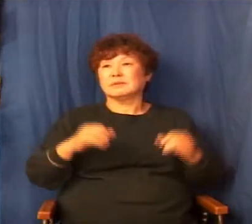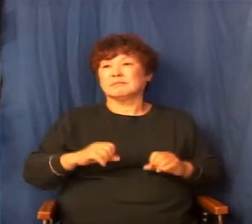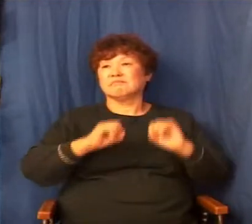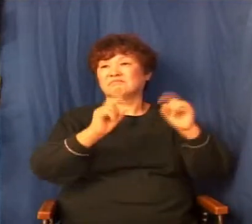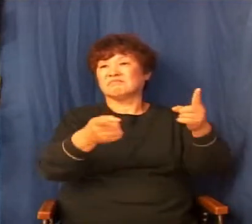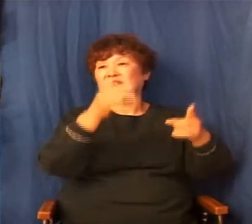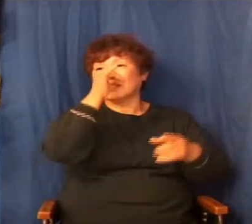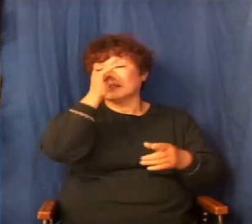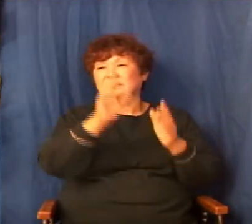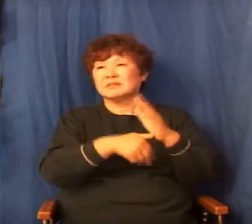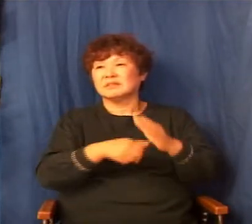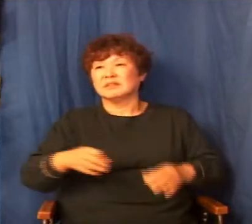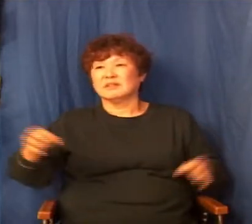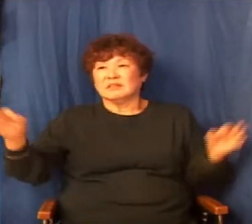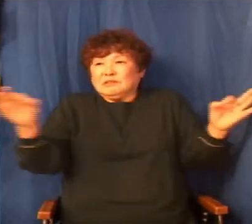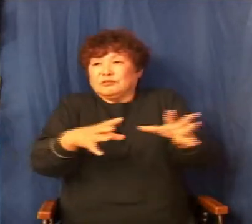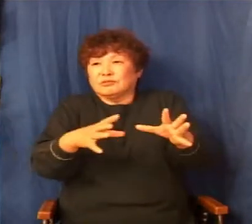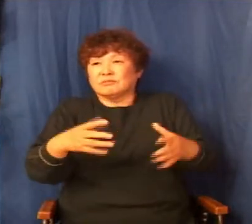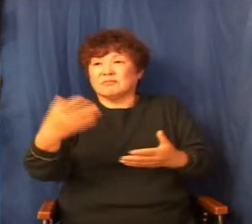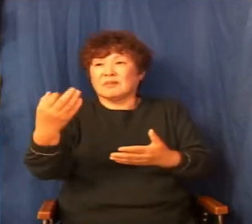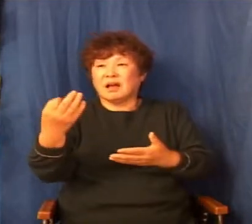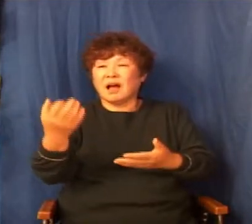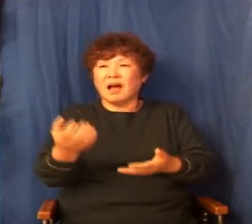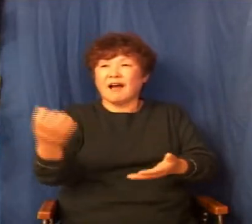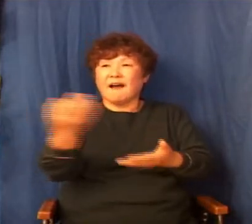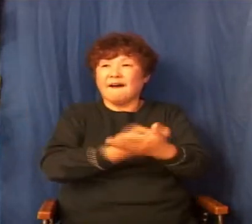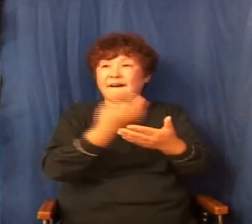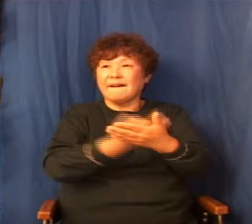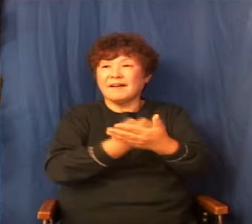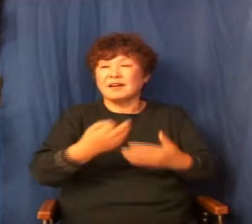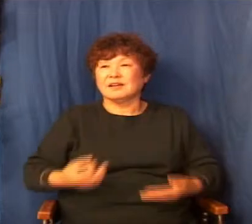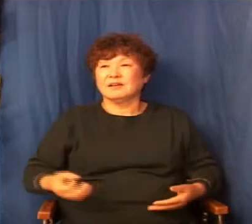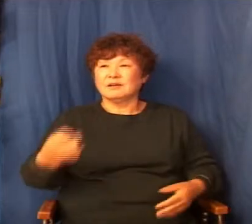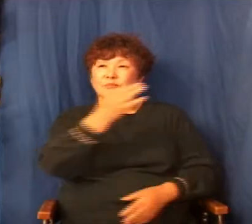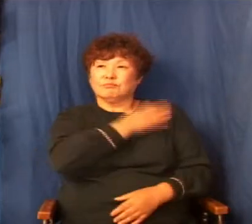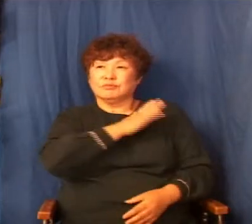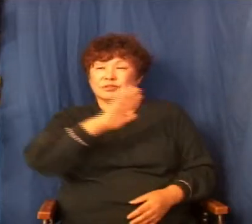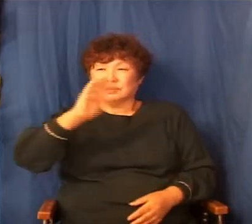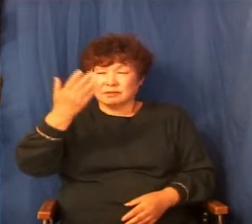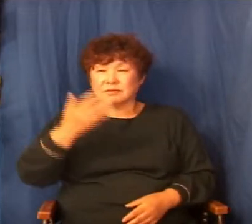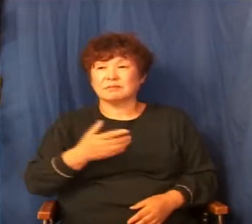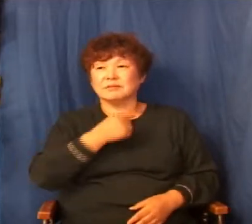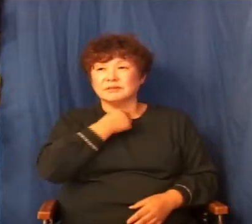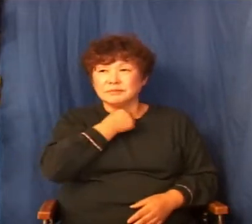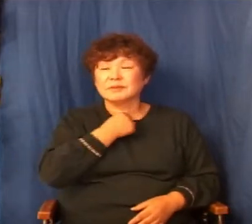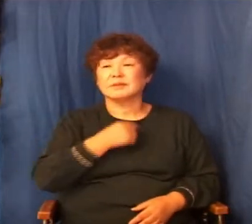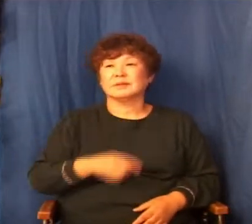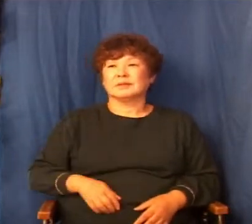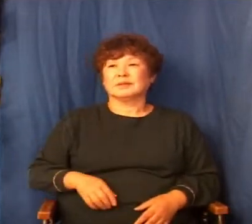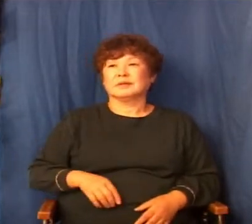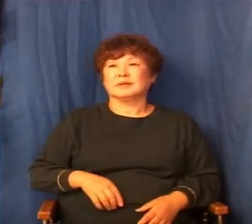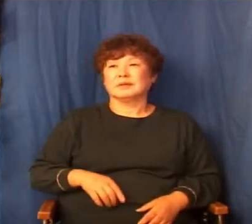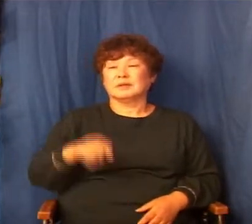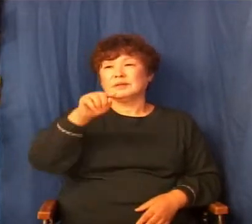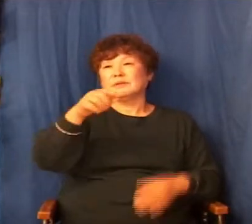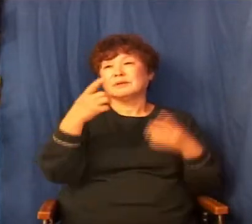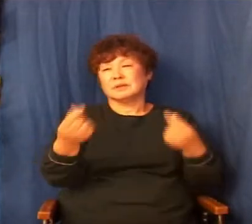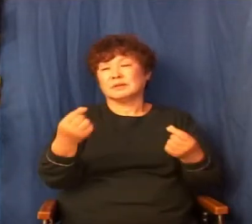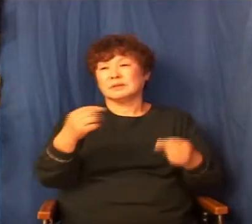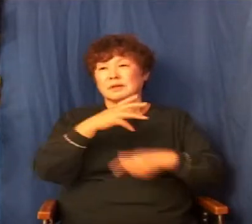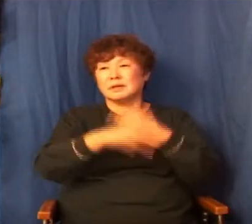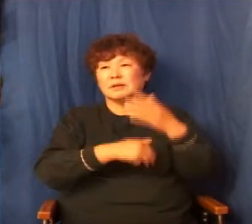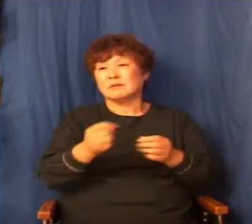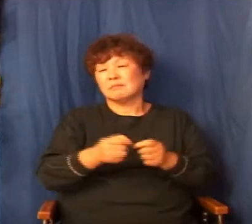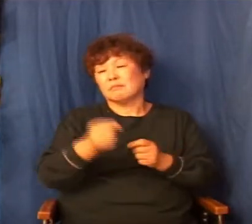벌어야지 이런 생각을 가지고 있잖아요. 그것이 때로는 하나님을 서운하게 하고 하나님과 멀어지는 길이라